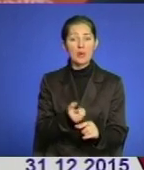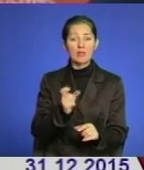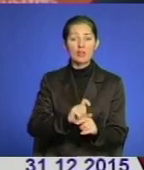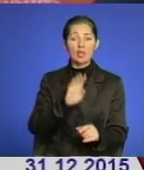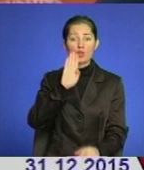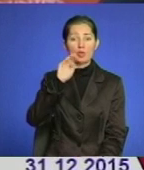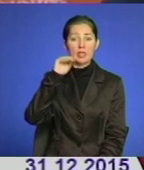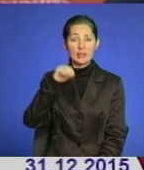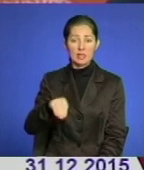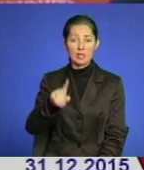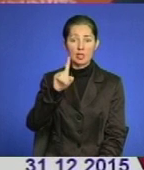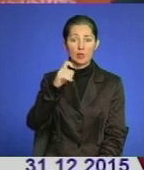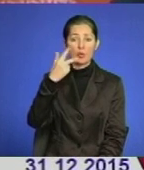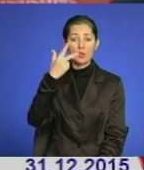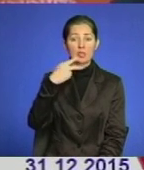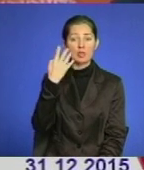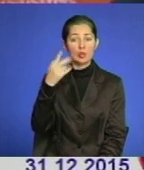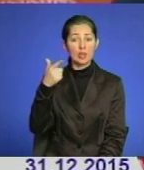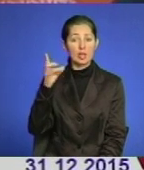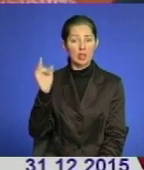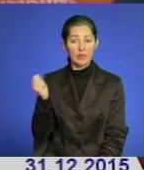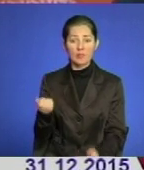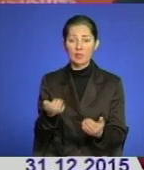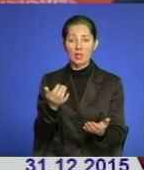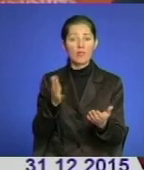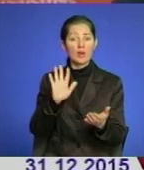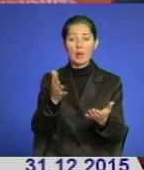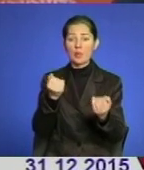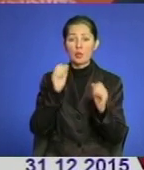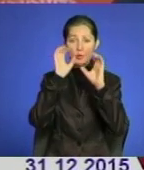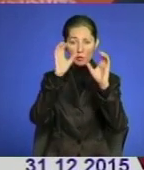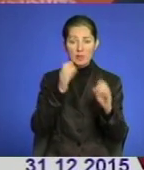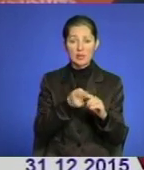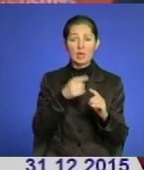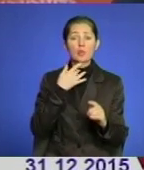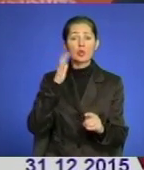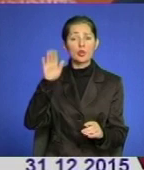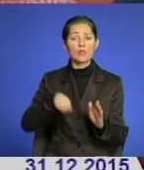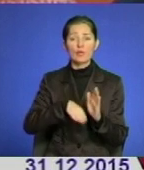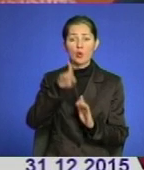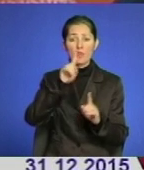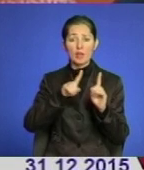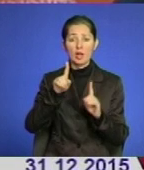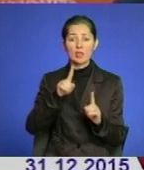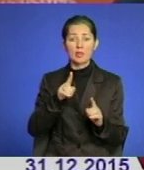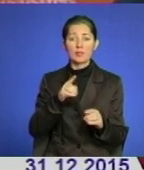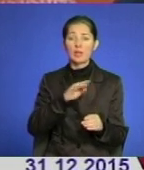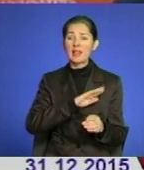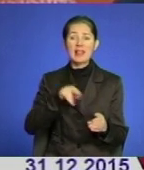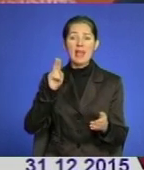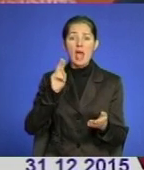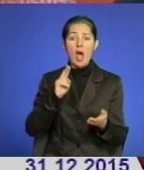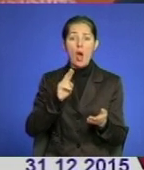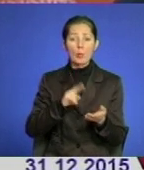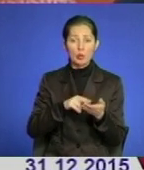4134 гривні. Однак в прийнятому законодавству, яке проголосовано на Верховній Раді, не оподатковується, має